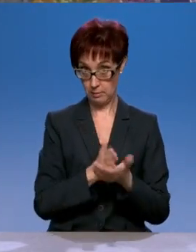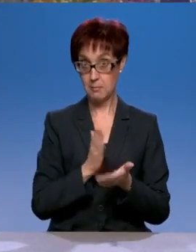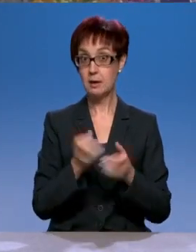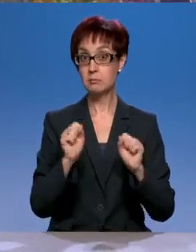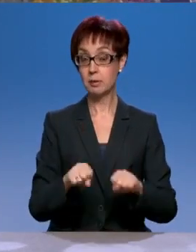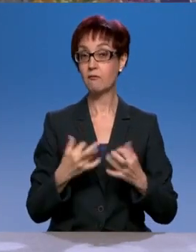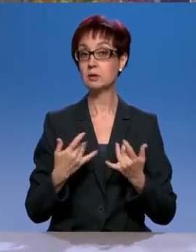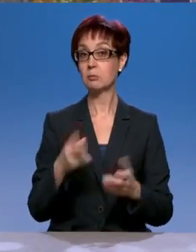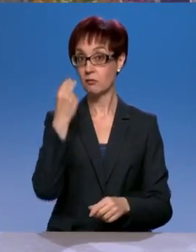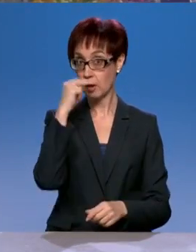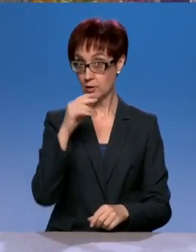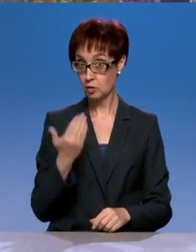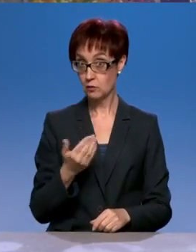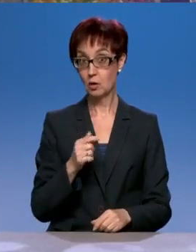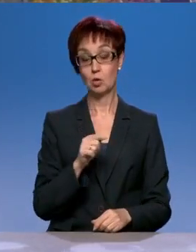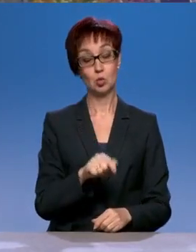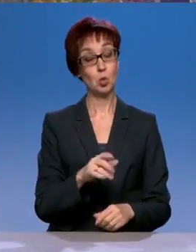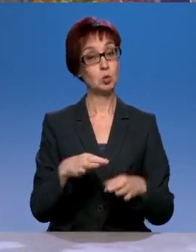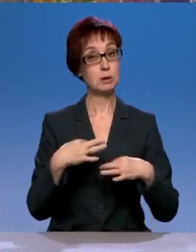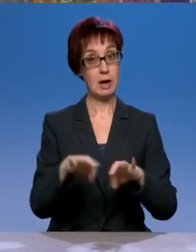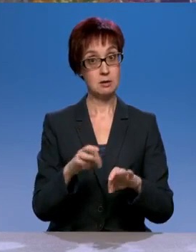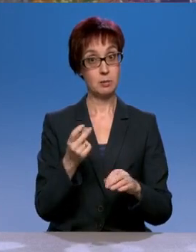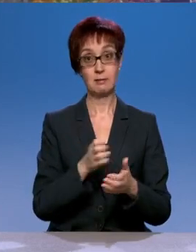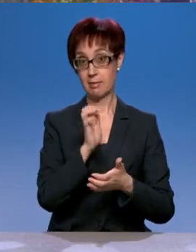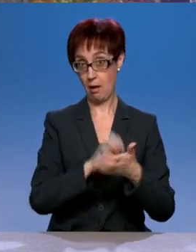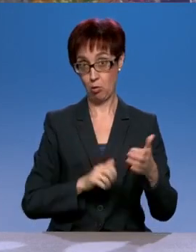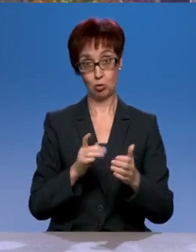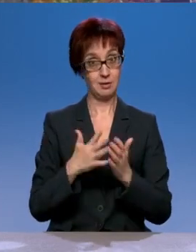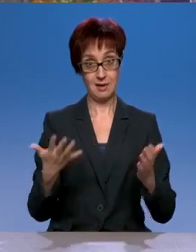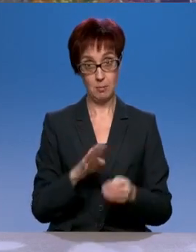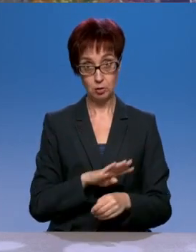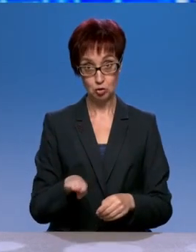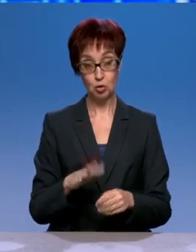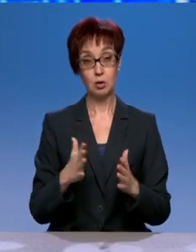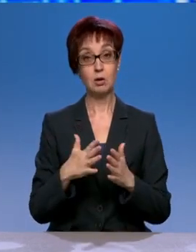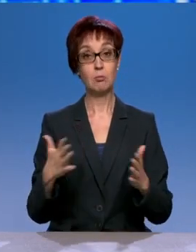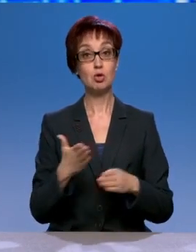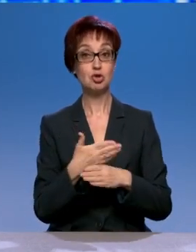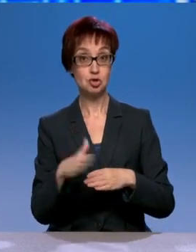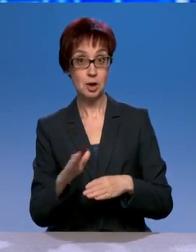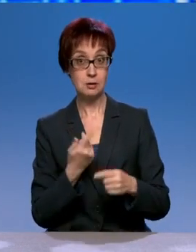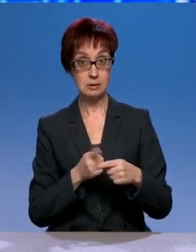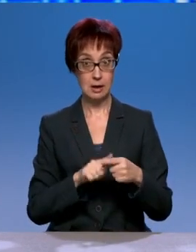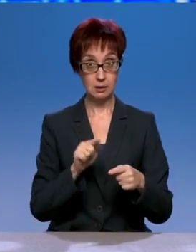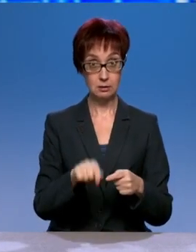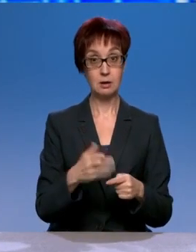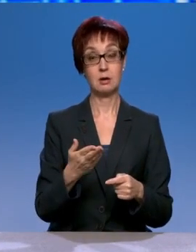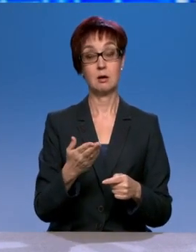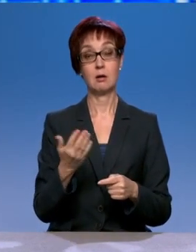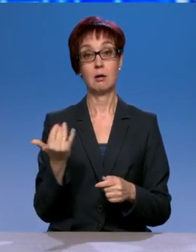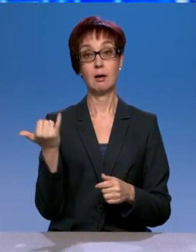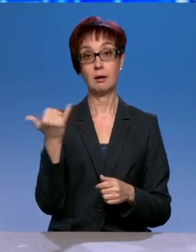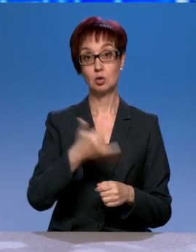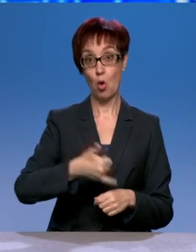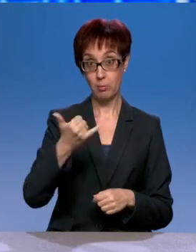акцессно-моторное топливо. Да, вот акцессно-моторное Помимо прочего, да, есть их. Да. Он долгое время был нецелевым.